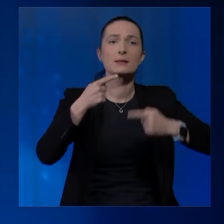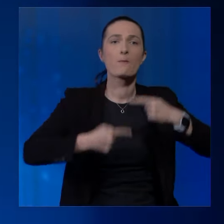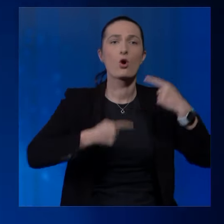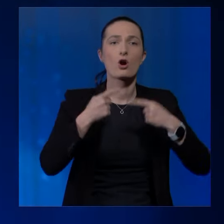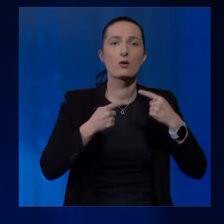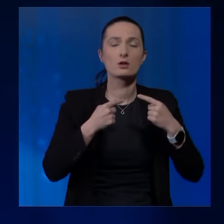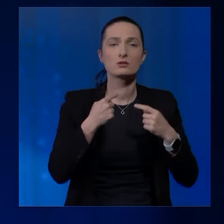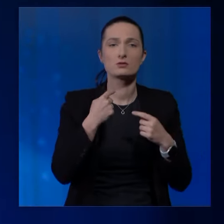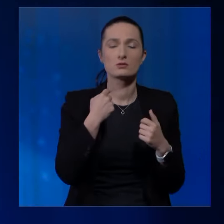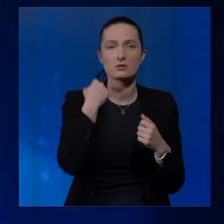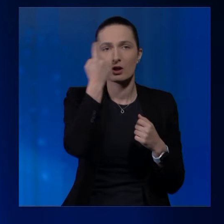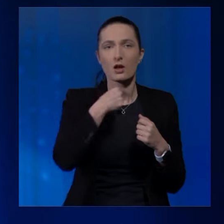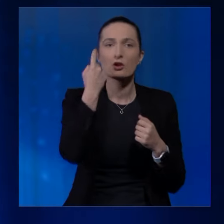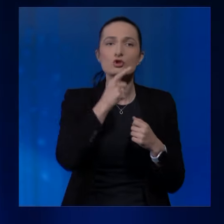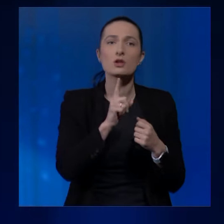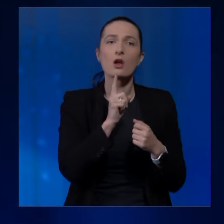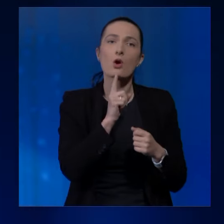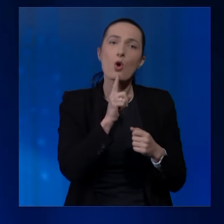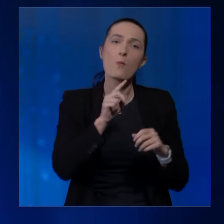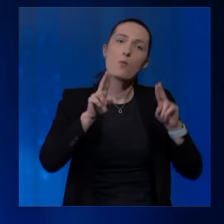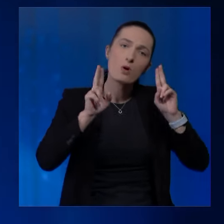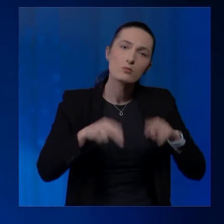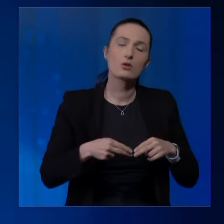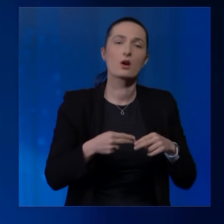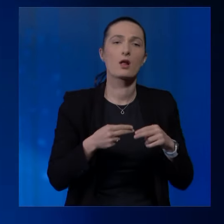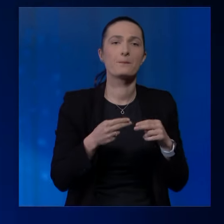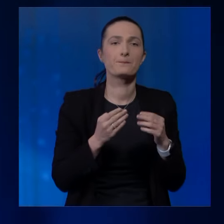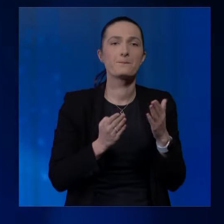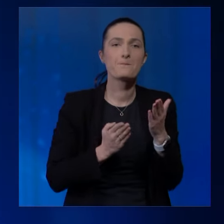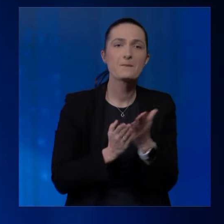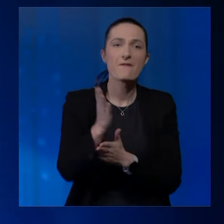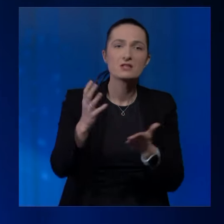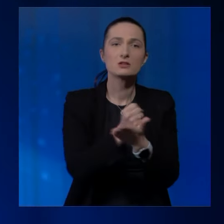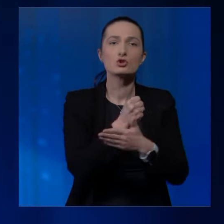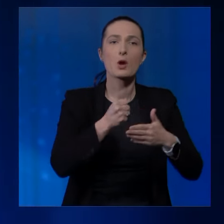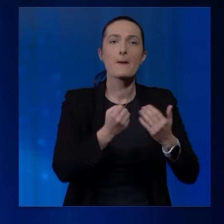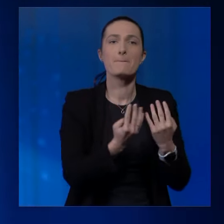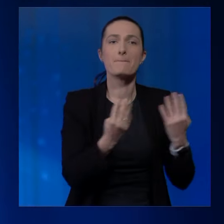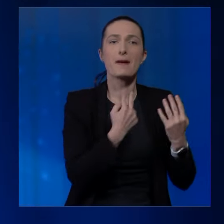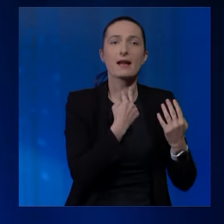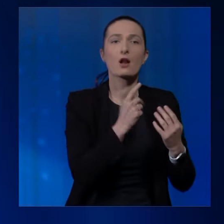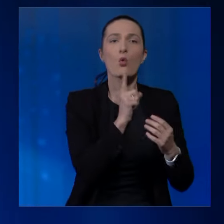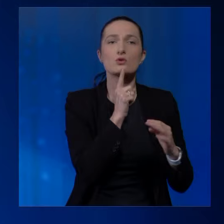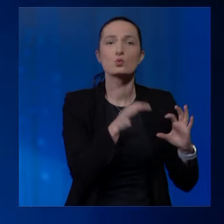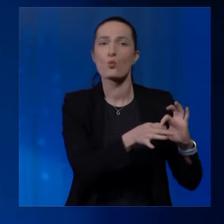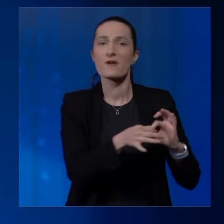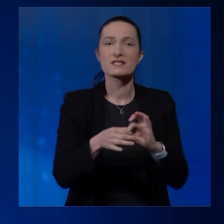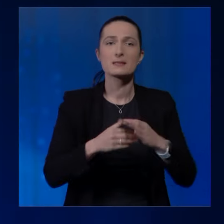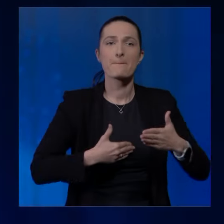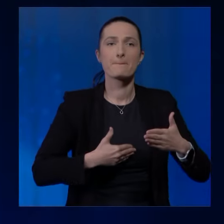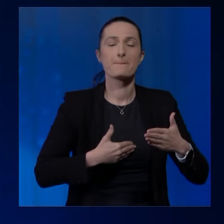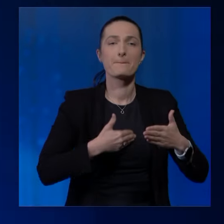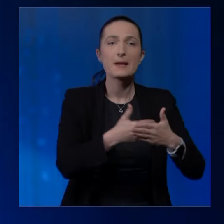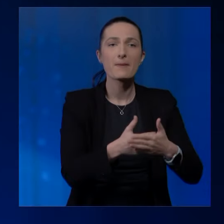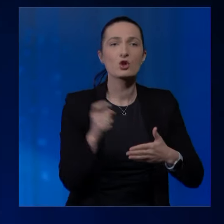dignitet jedne političke višnosti koja može da prevaži neke, kažem, barijere koje su vezane zajavo